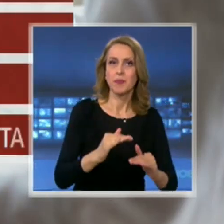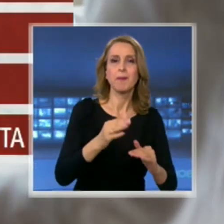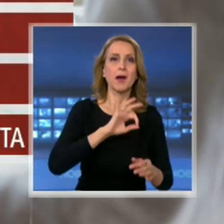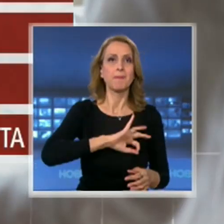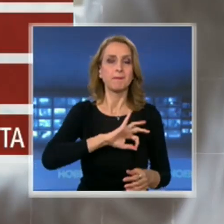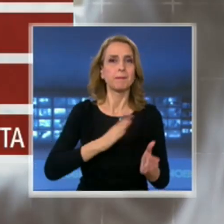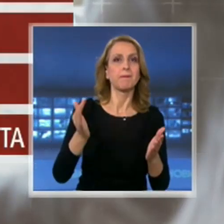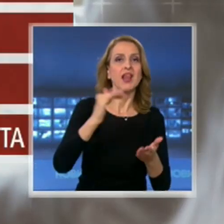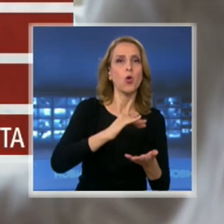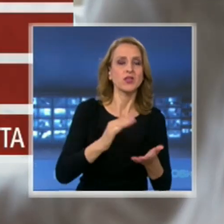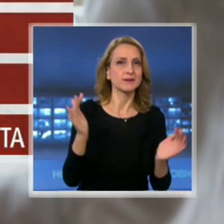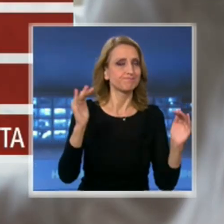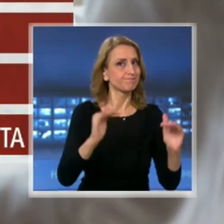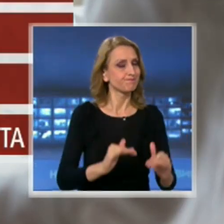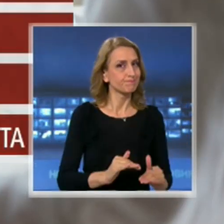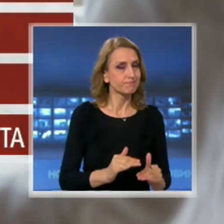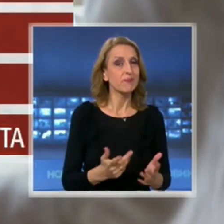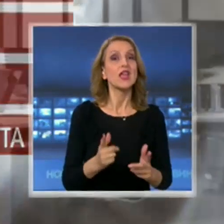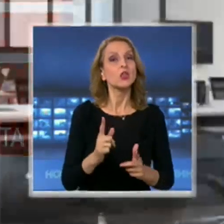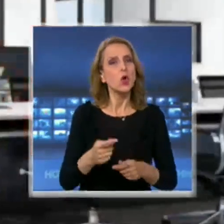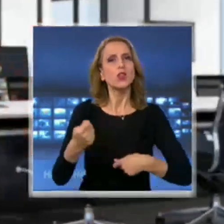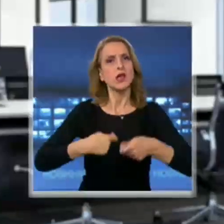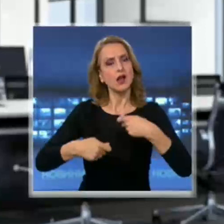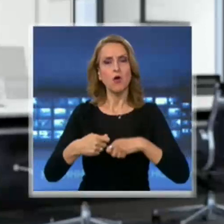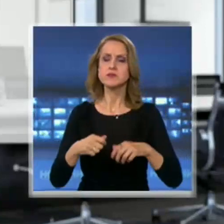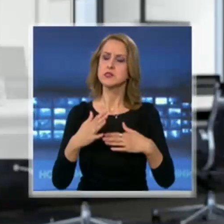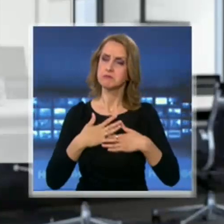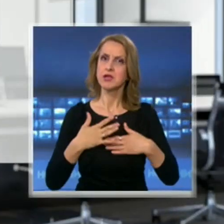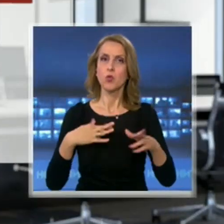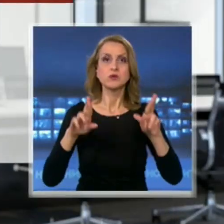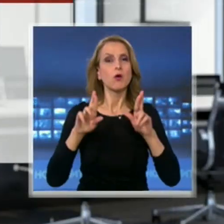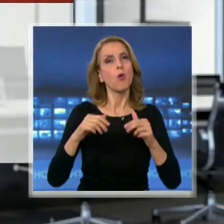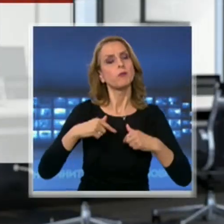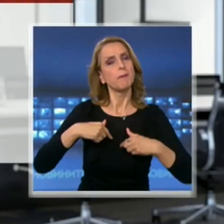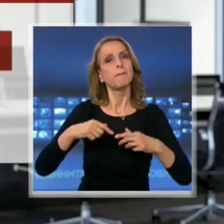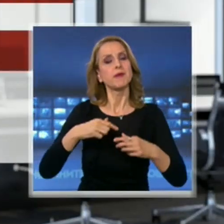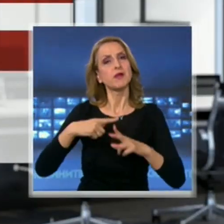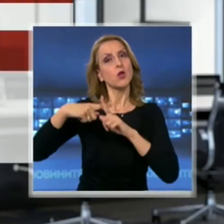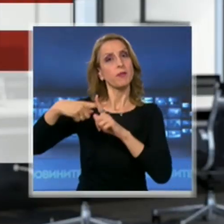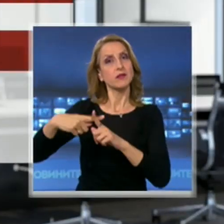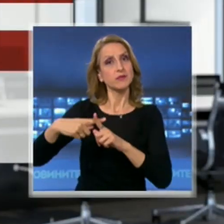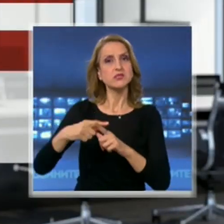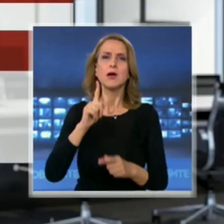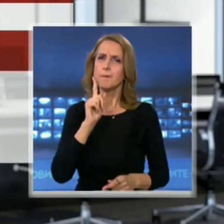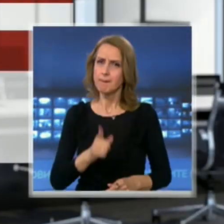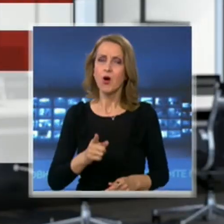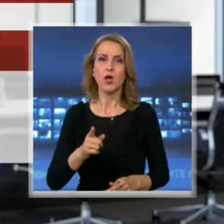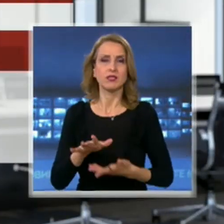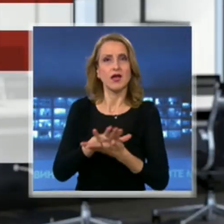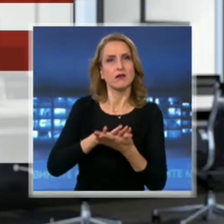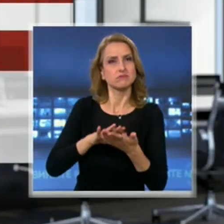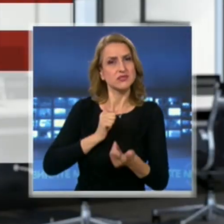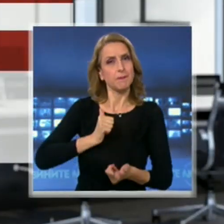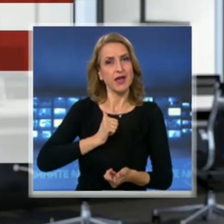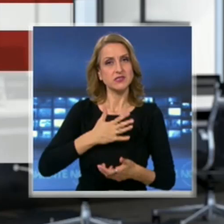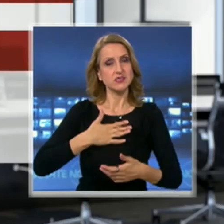Въпреки кризисната ситуация, обаче, търговците остават оптимисти. 90% от тях ще се умеят да съхранят бизнеса си и да възстановят